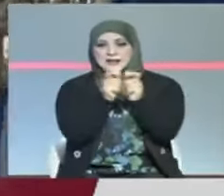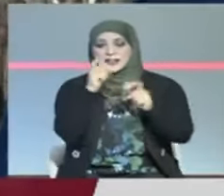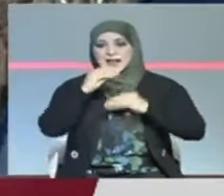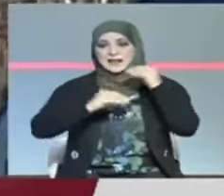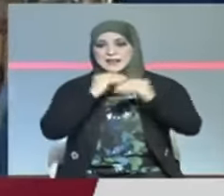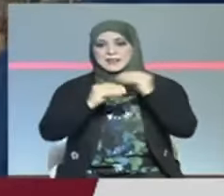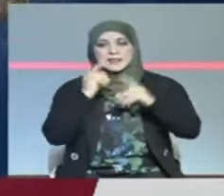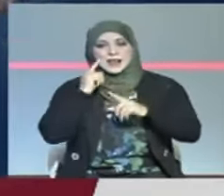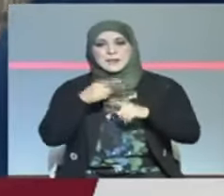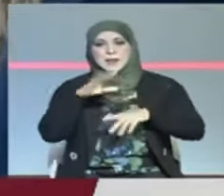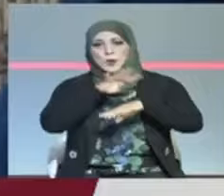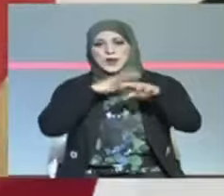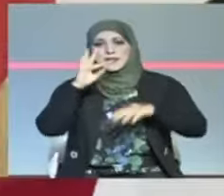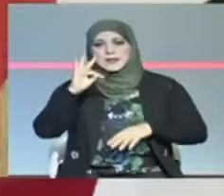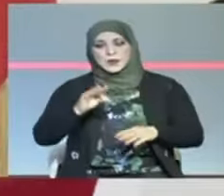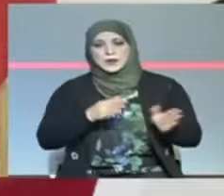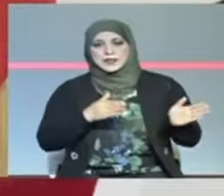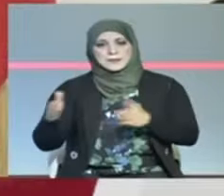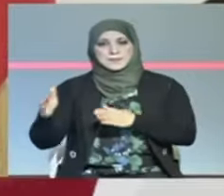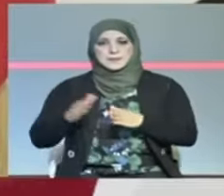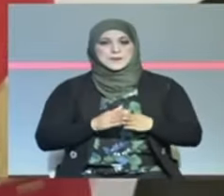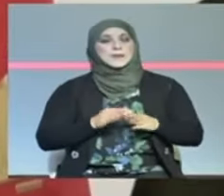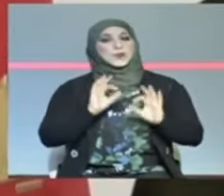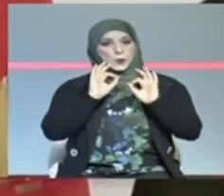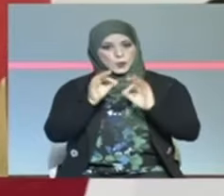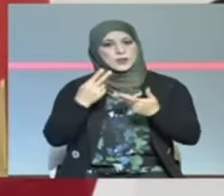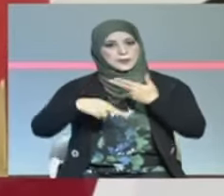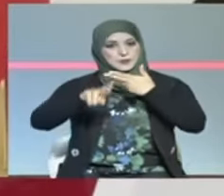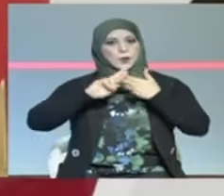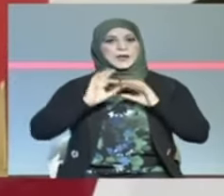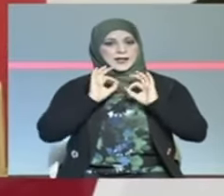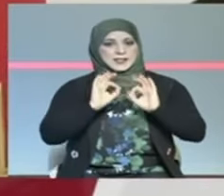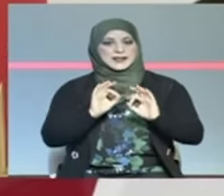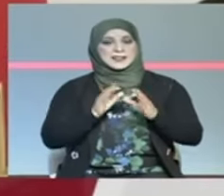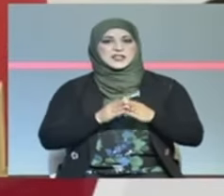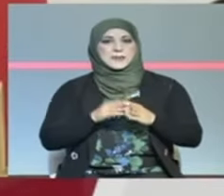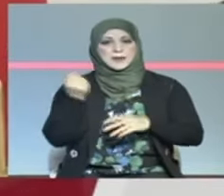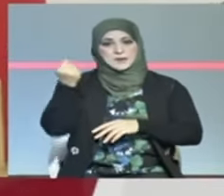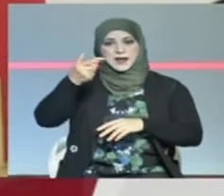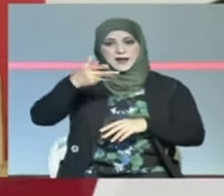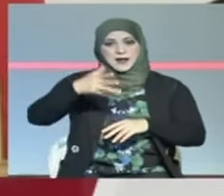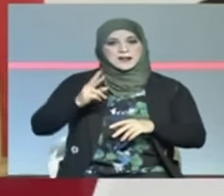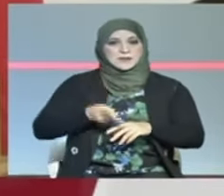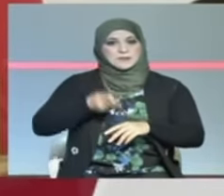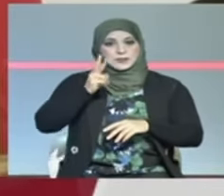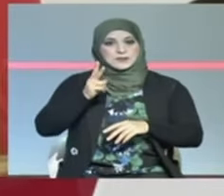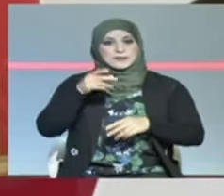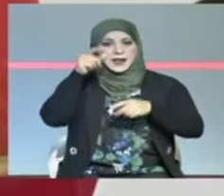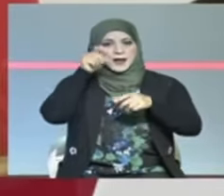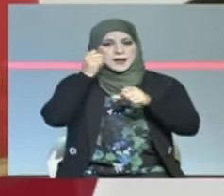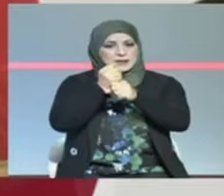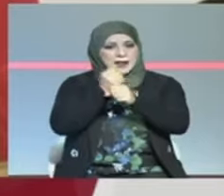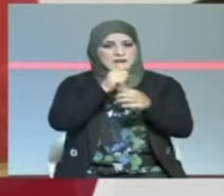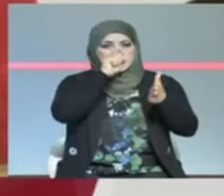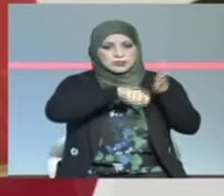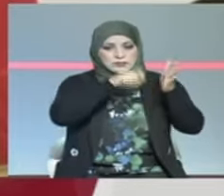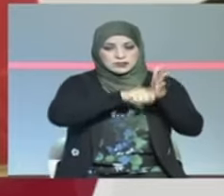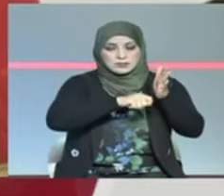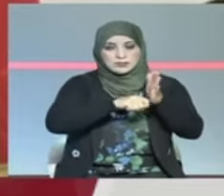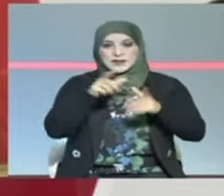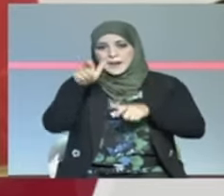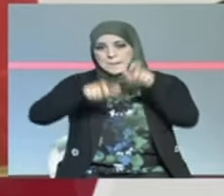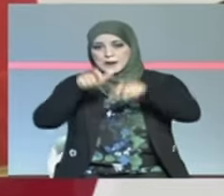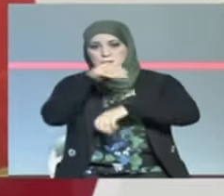بولاية تطوين هناك استجابة لعدة لبس به من انتدابات عاطلين